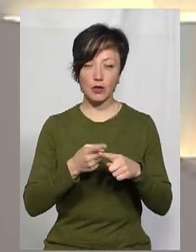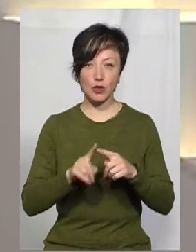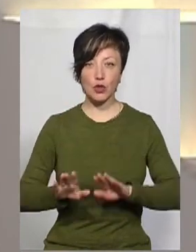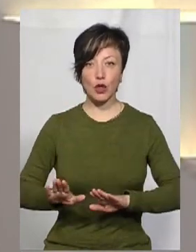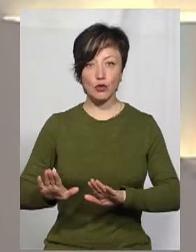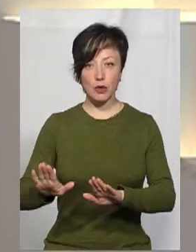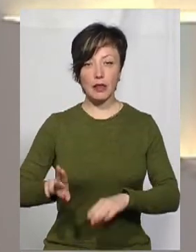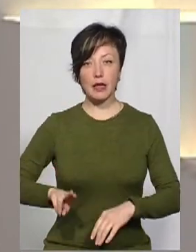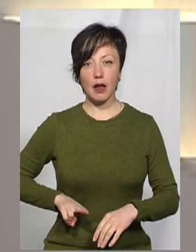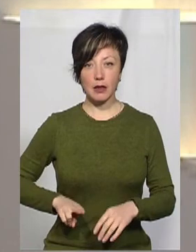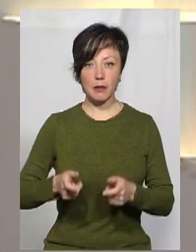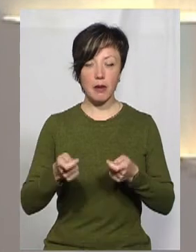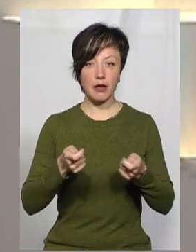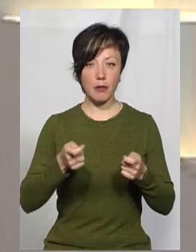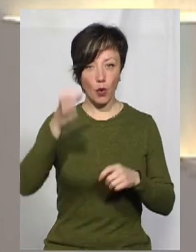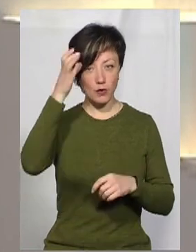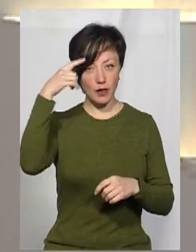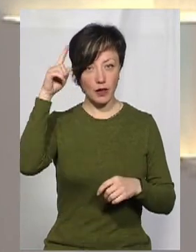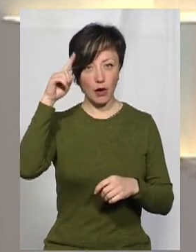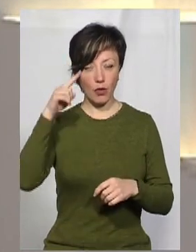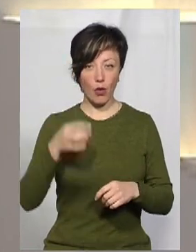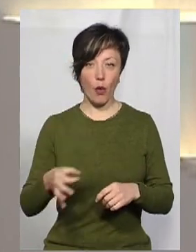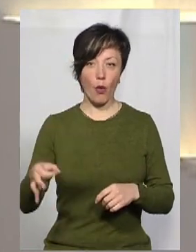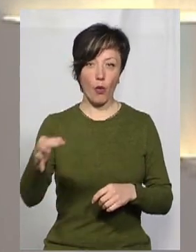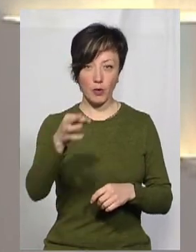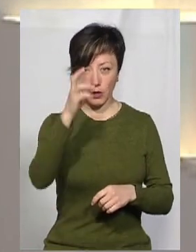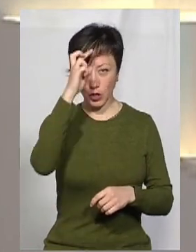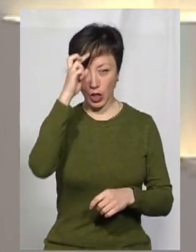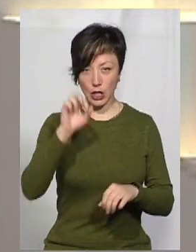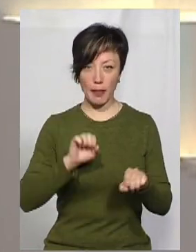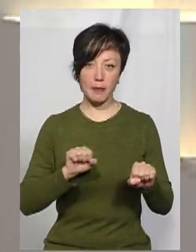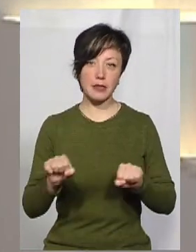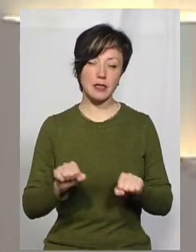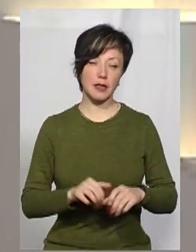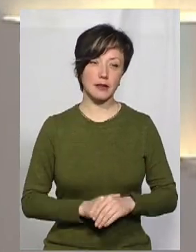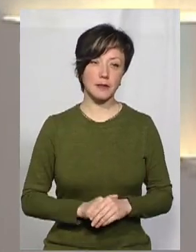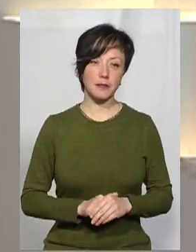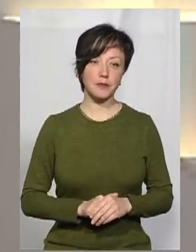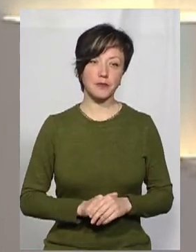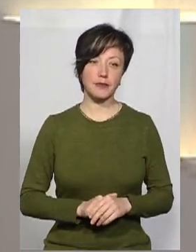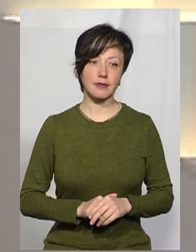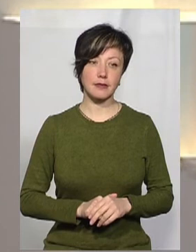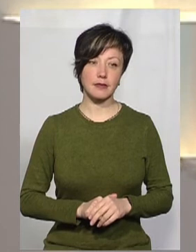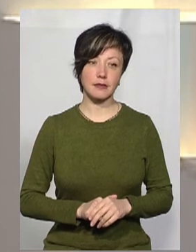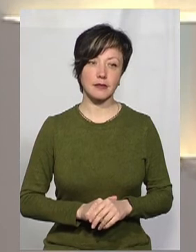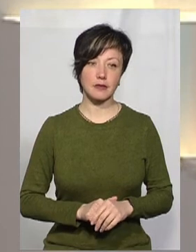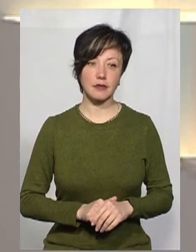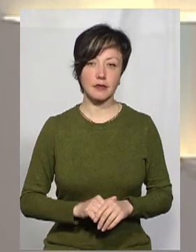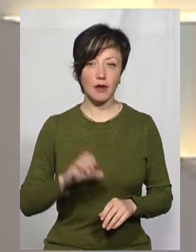цьому заступниця директора Департаменту освіти і науки Хмельницької обласної державної адміністрації Тетяна Дупляк.